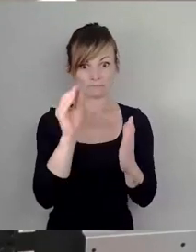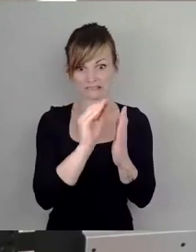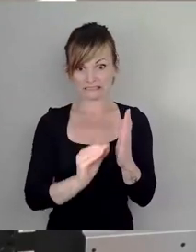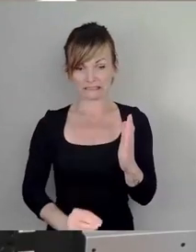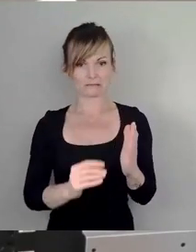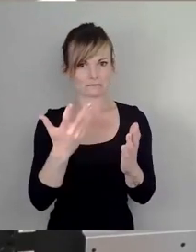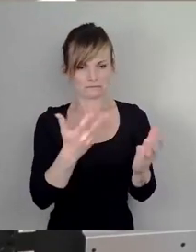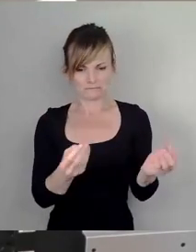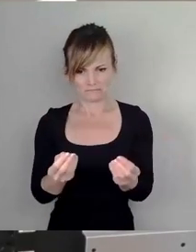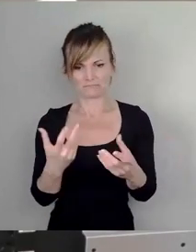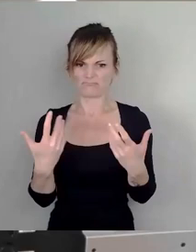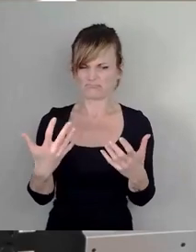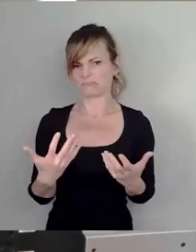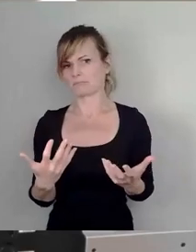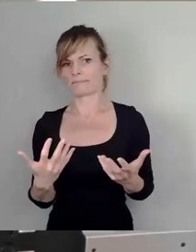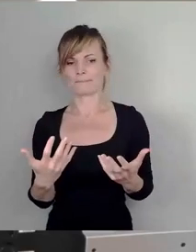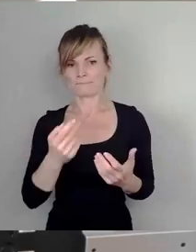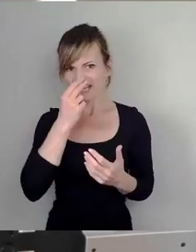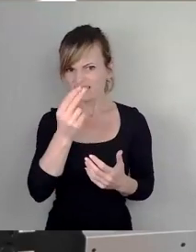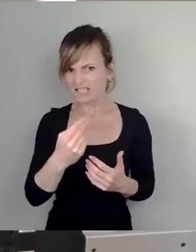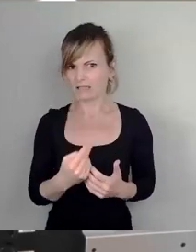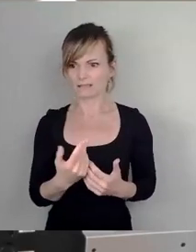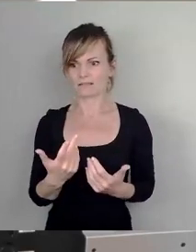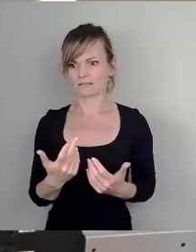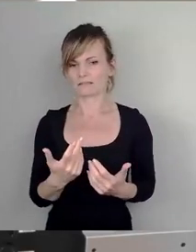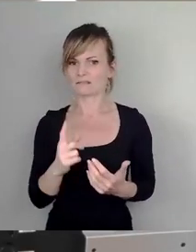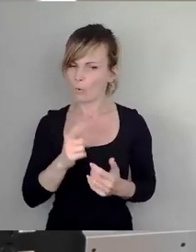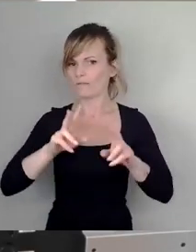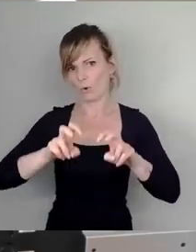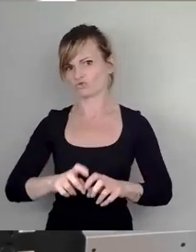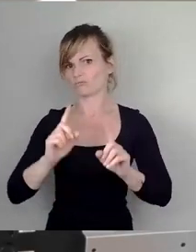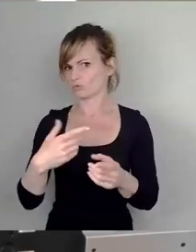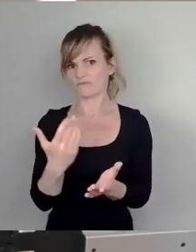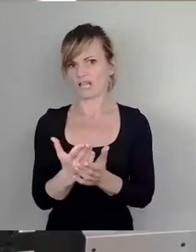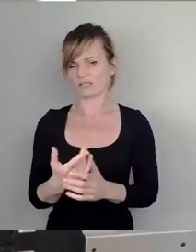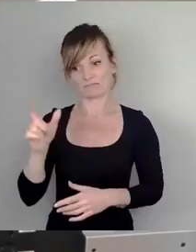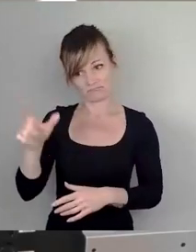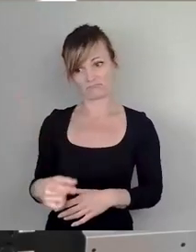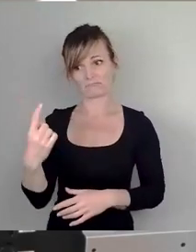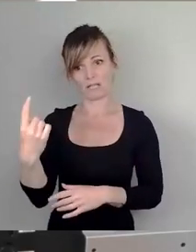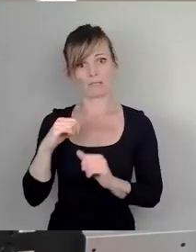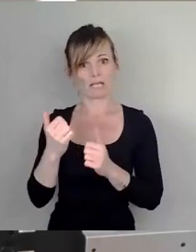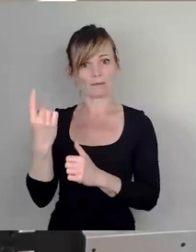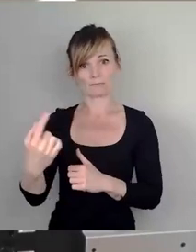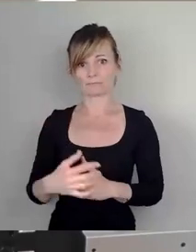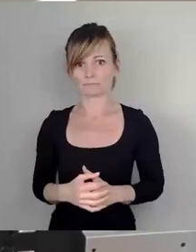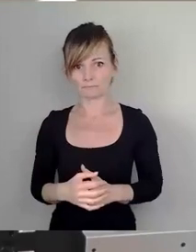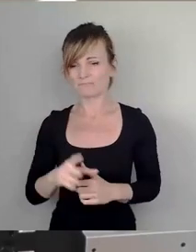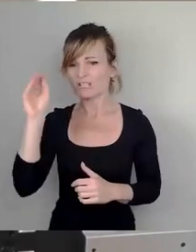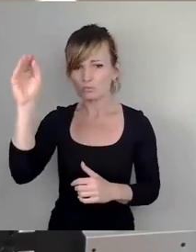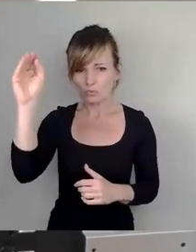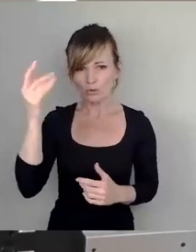Also erkennbar ist auf jeden Fall, es gibt eine ganze Menge noch zu erforschen am Leben von Lea Grundig, wenn es in der Zukunft